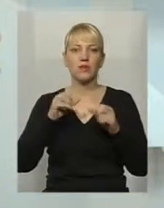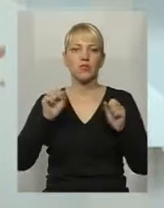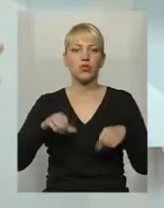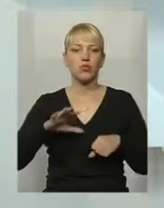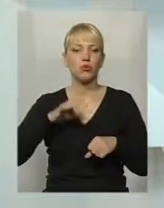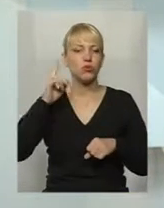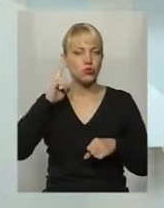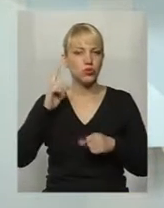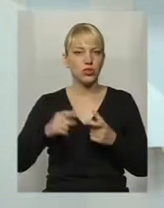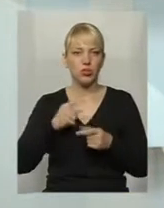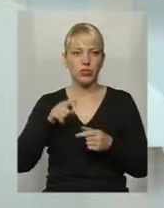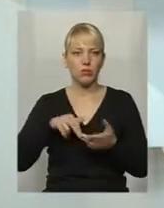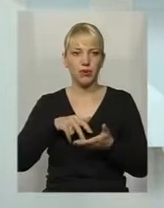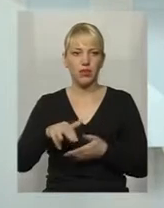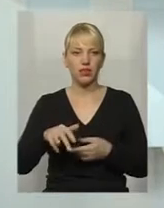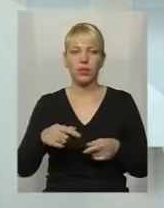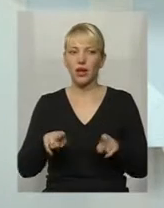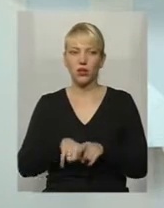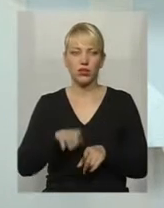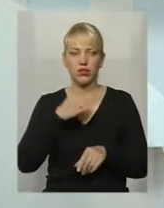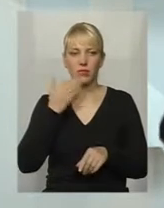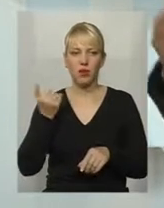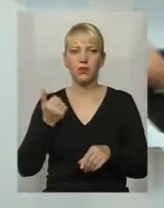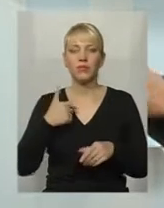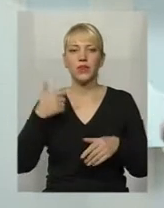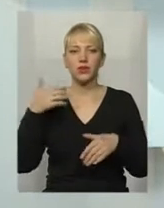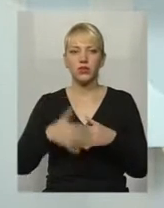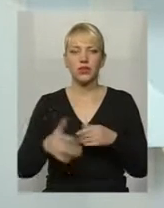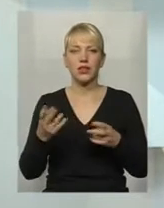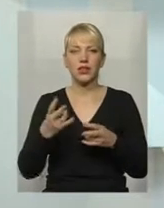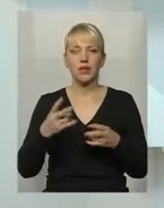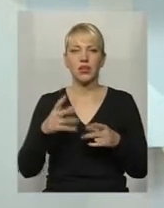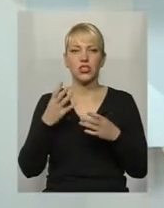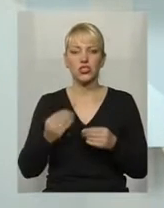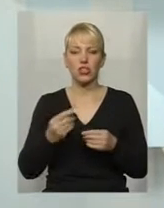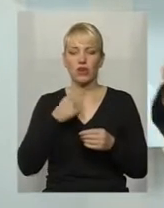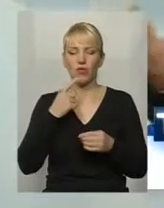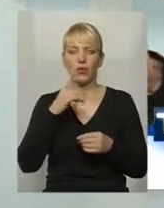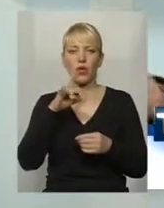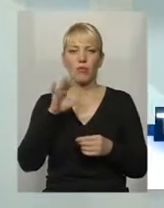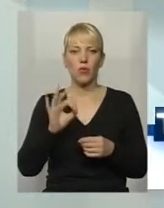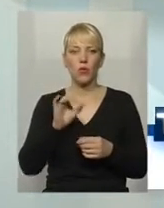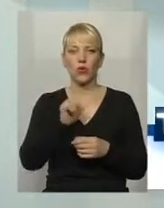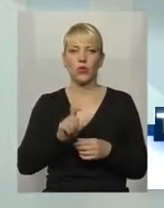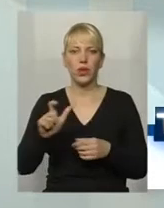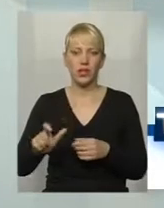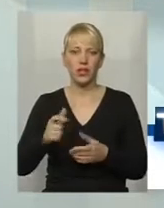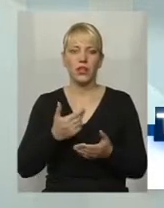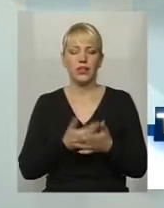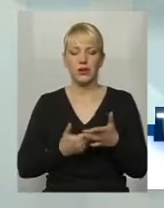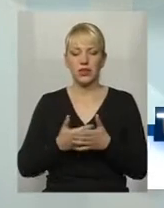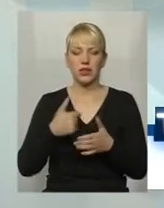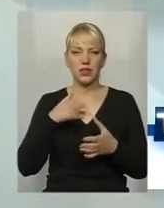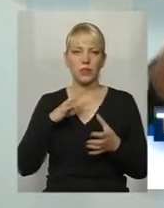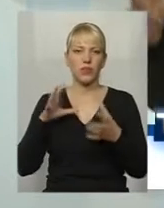почути, чи можна там вже пройти дорогу? Такого немає, не розумієте, такий людський фактор, я спрацьовую, наприклад, на автобусі я